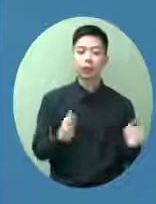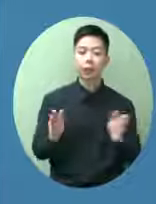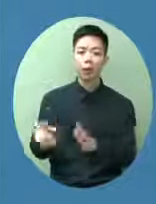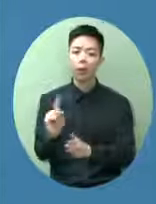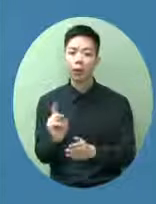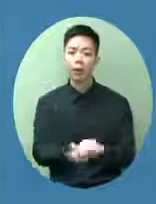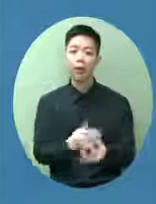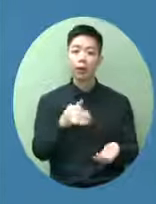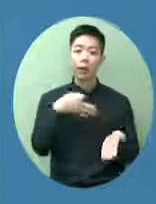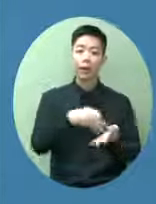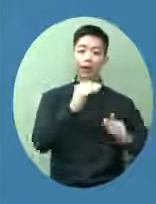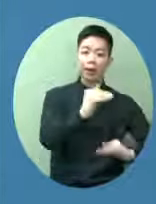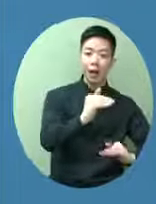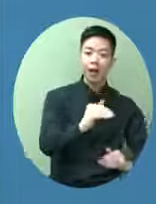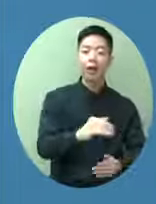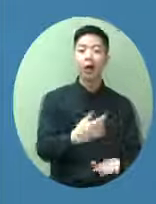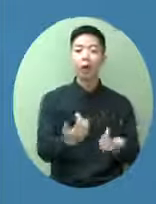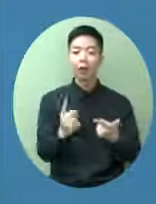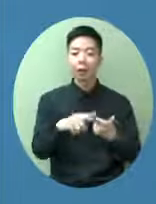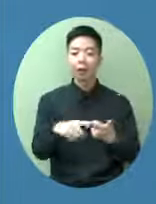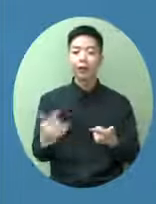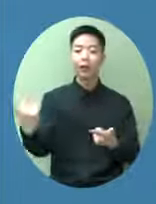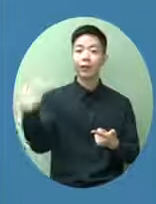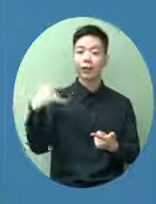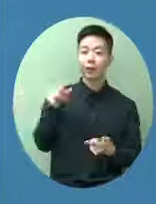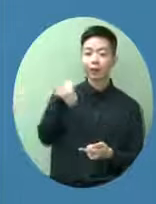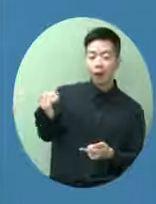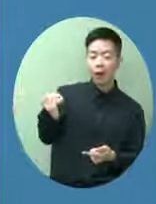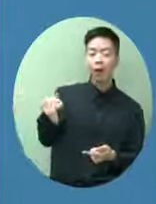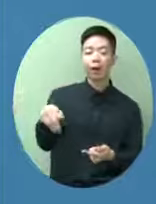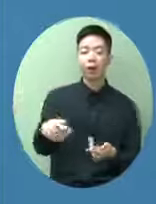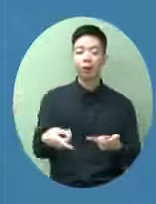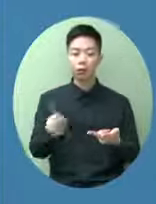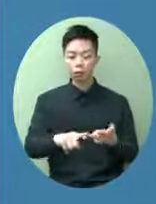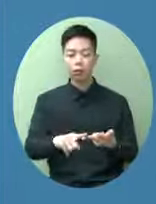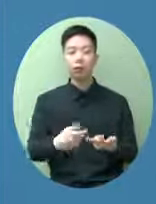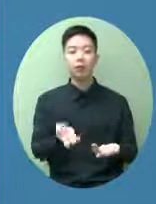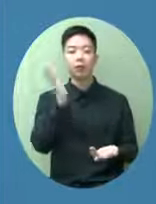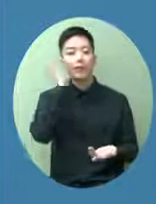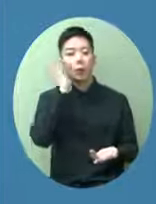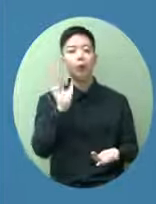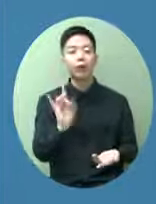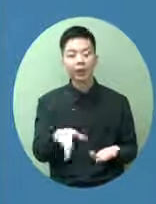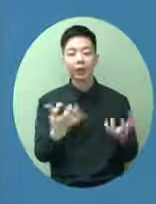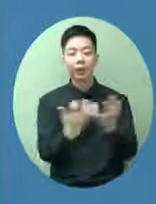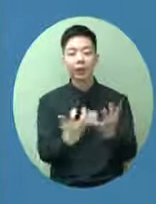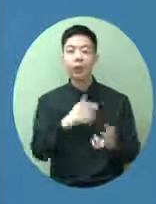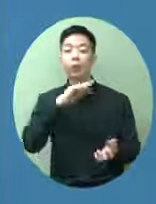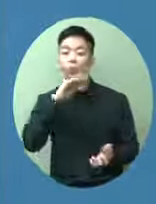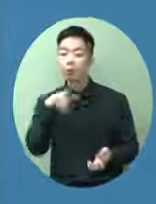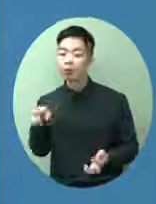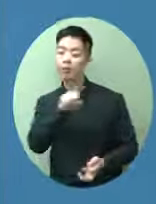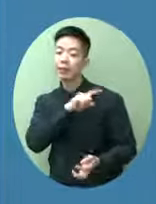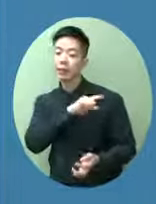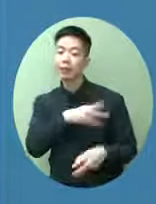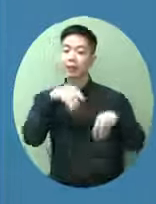一個方法但是我們選擇了用酒店你如果能夠訂到一間特定做這一類外